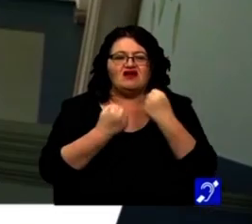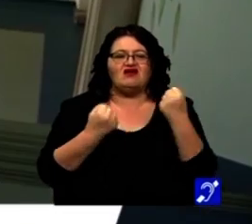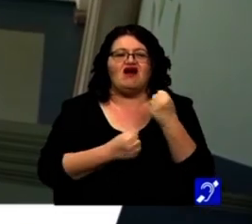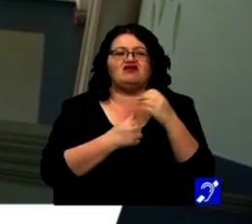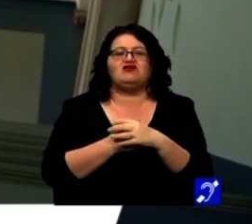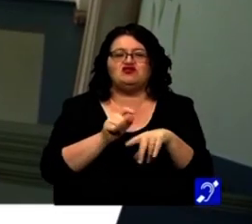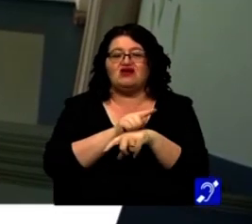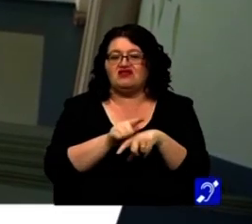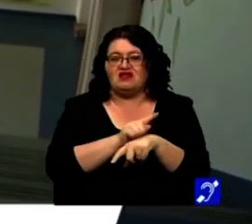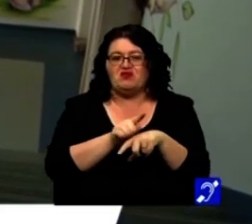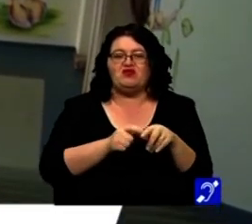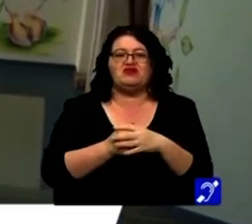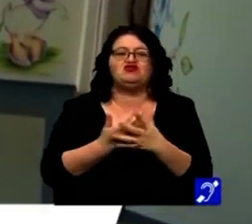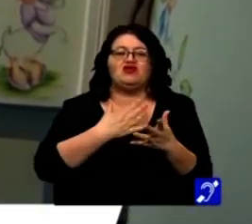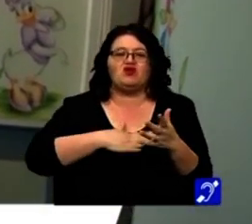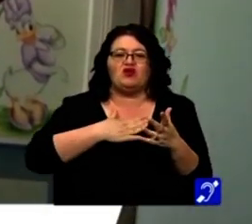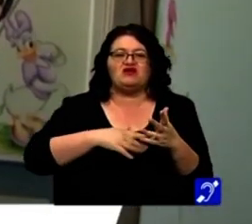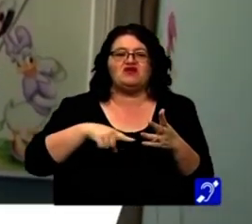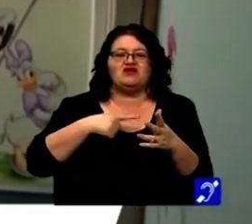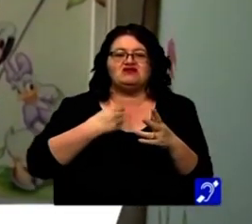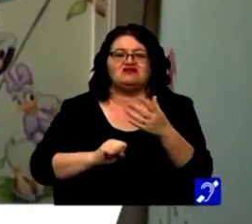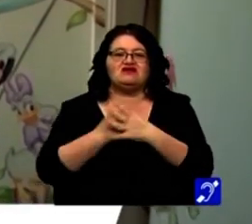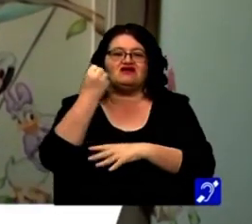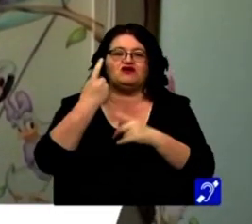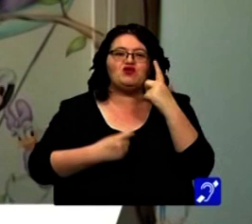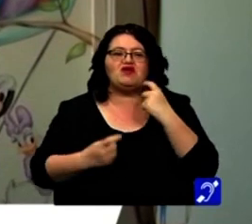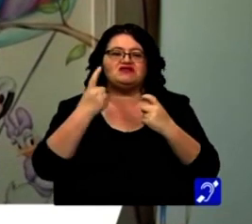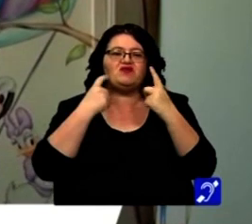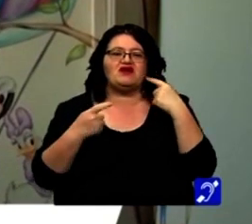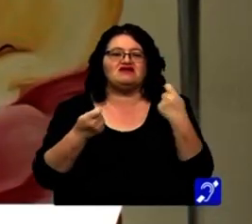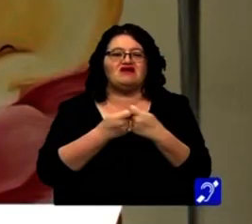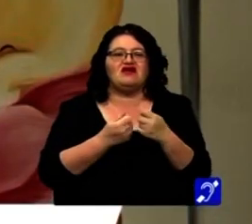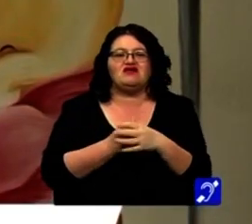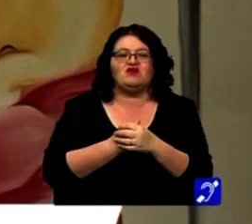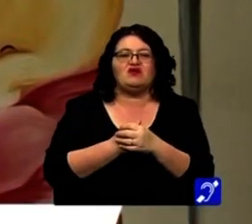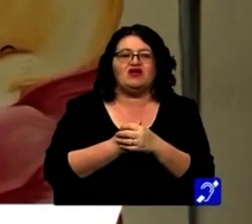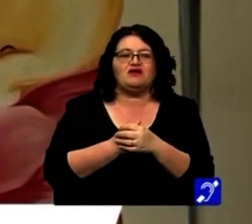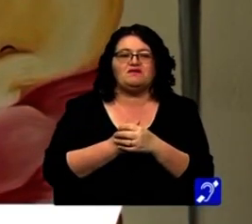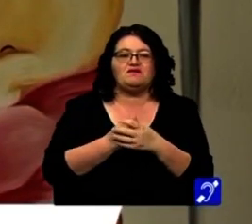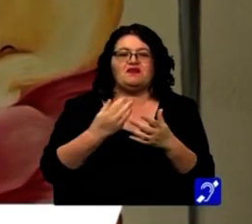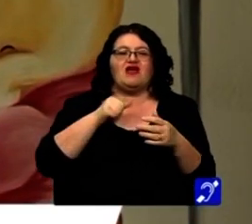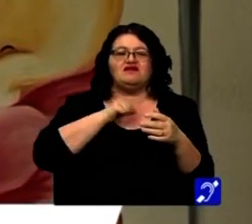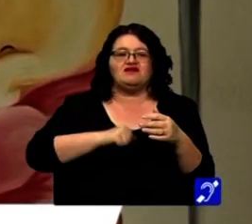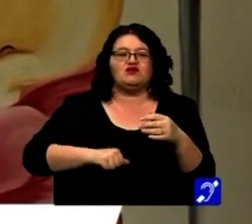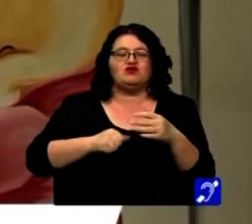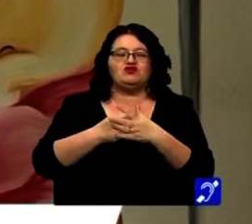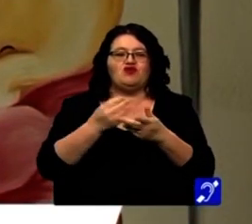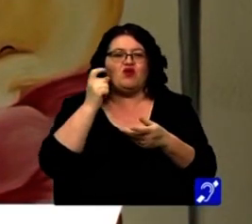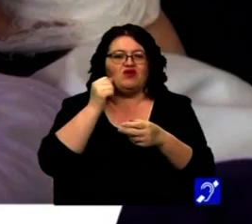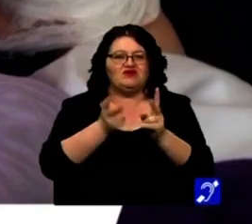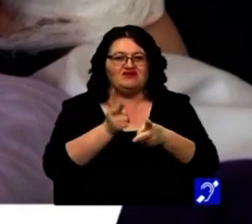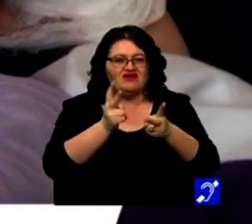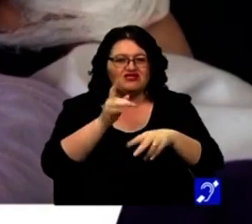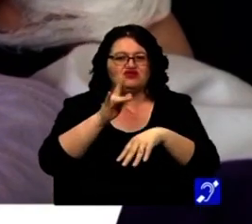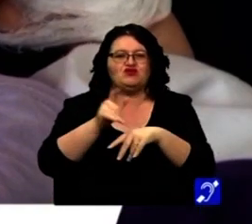pe parcurs ce ne dorim, ca să creștem experiența echipei, atât a chirurgilor, a anesteziștilor, cât